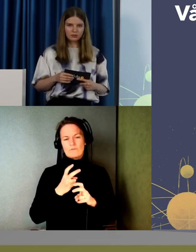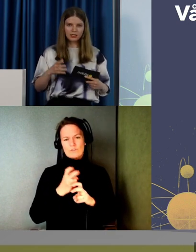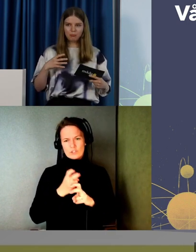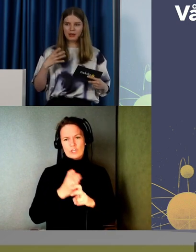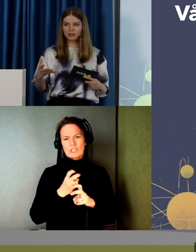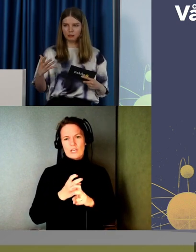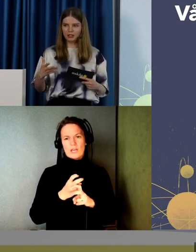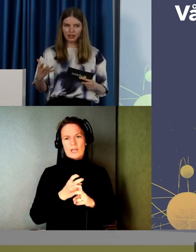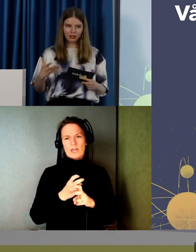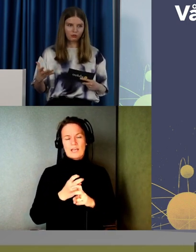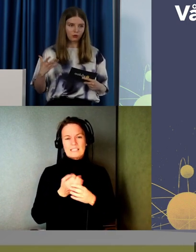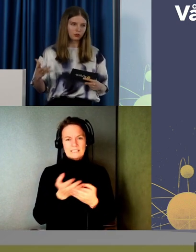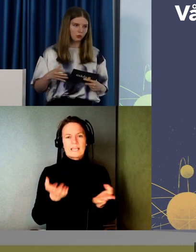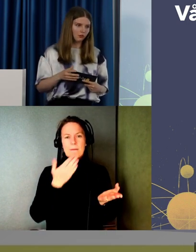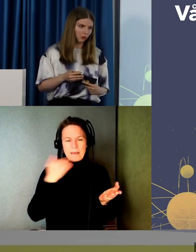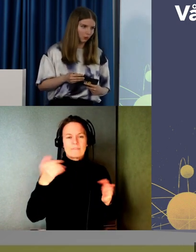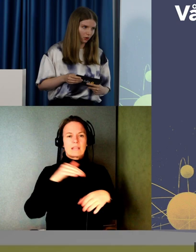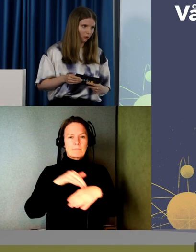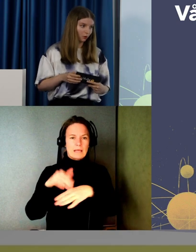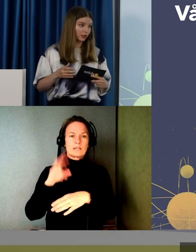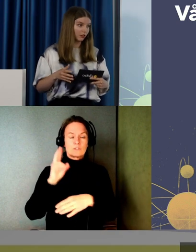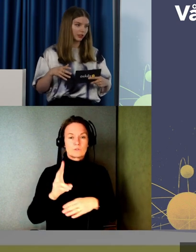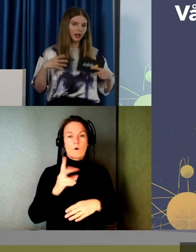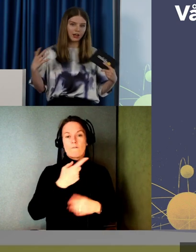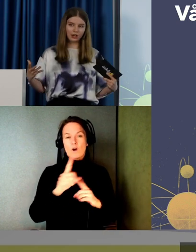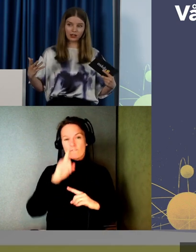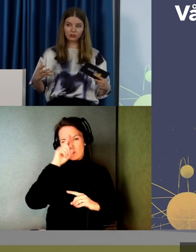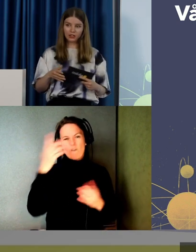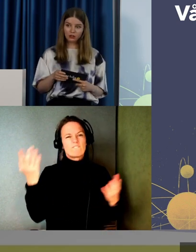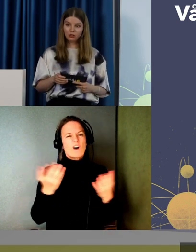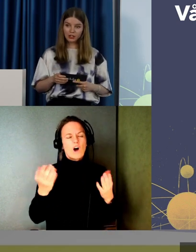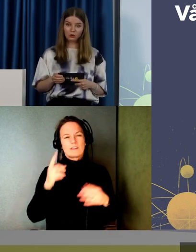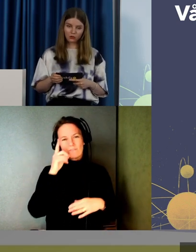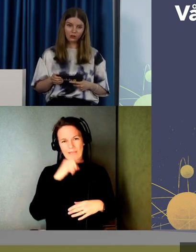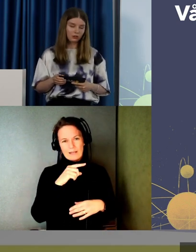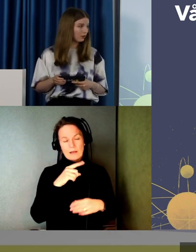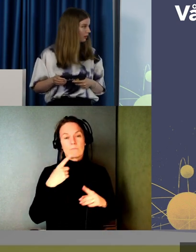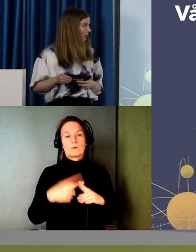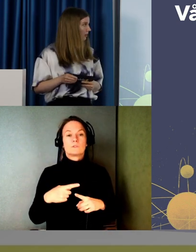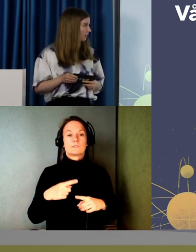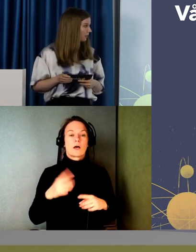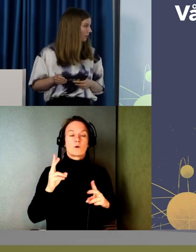Och ge bättre meddelanden. Så folk förstår vad som pågår. Och se till så att alla kan ta del av det också.